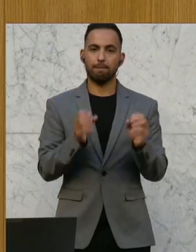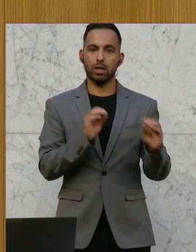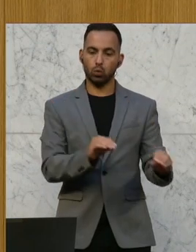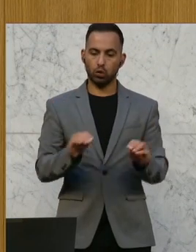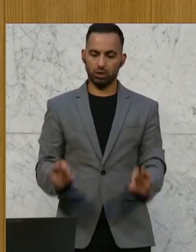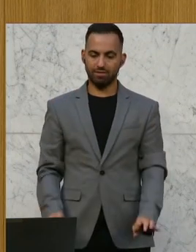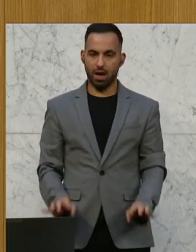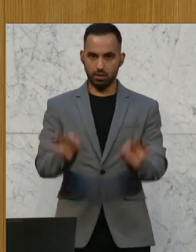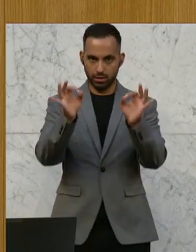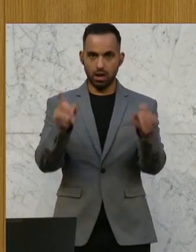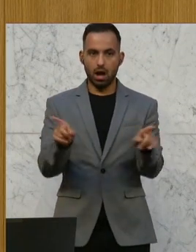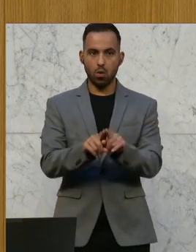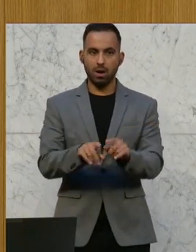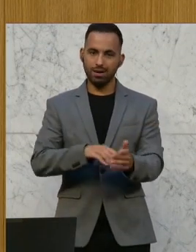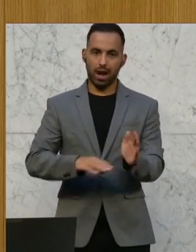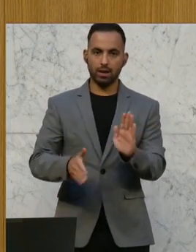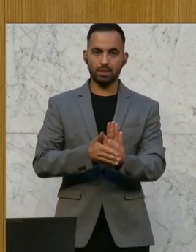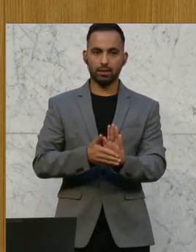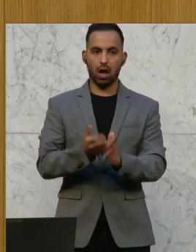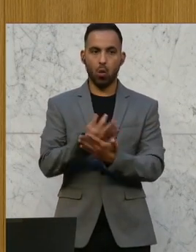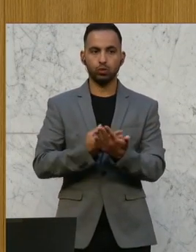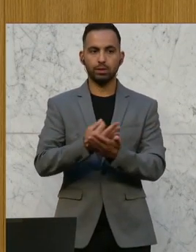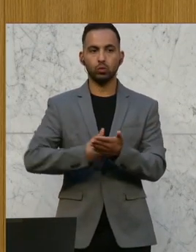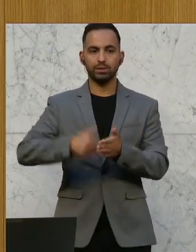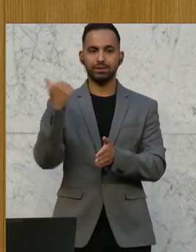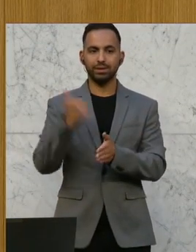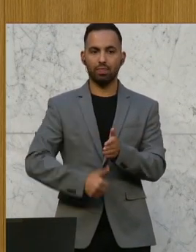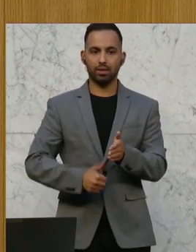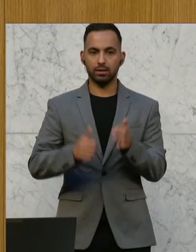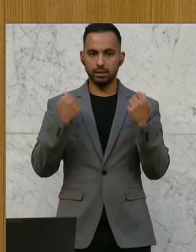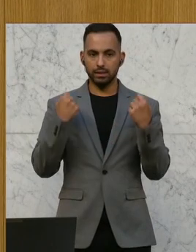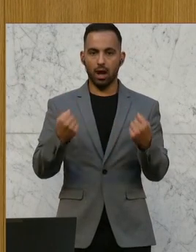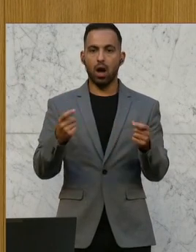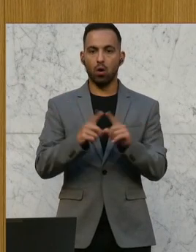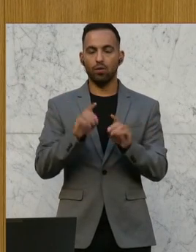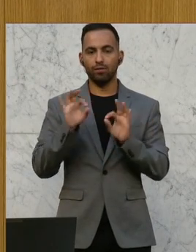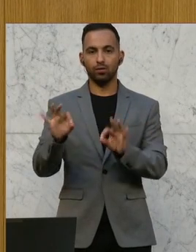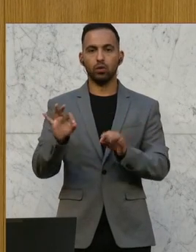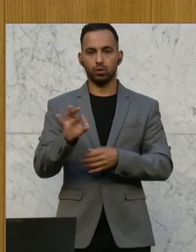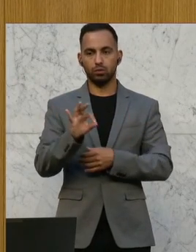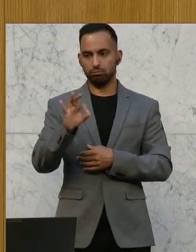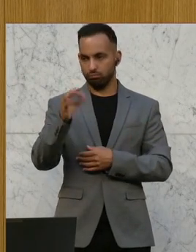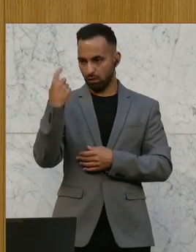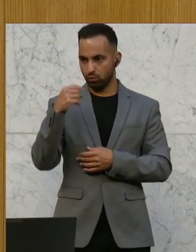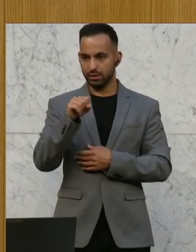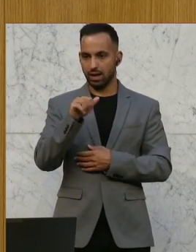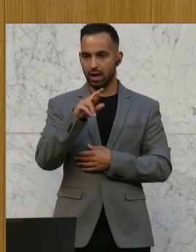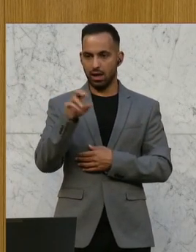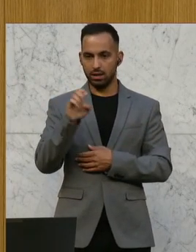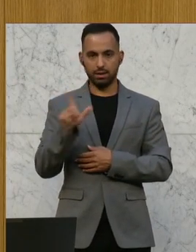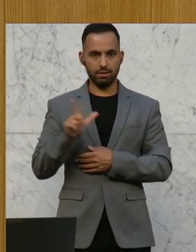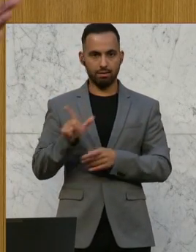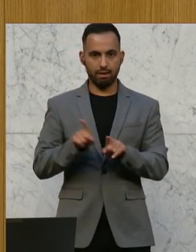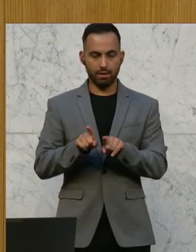Qualität und garantierten Ausbildungsstandards, die sicher auch im Sinn der Kollegin Künzberg-Sahe sind. Die